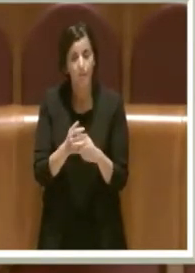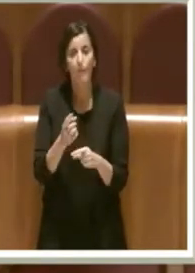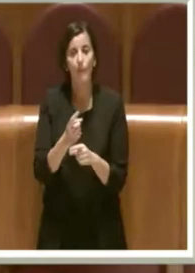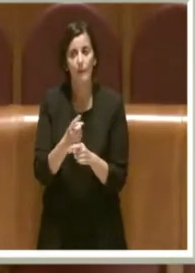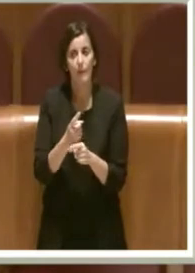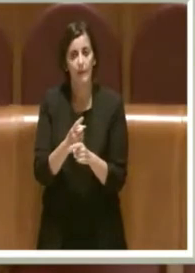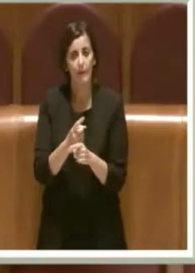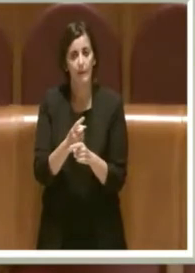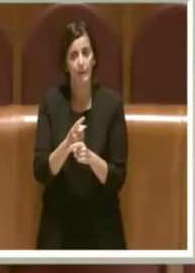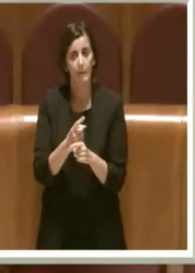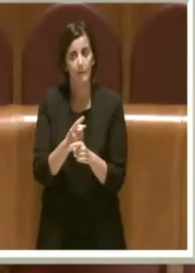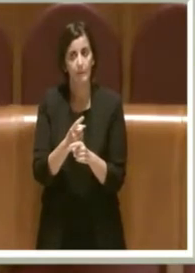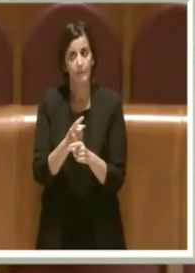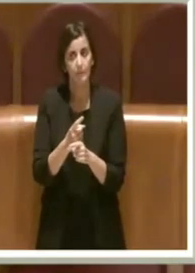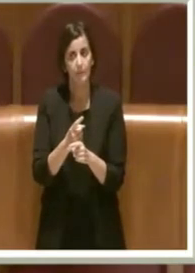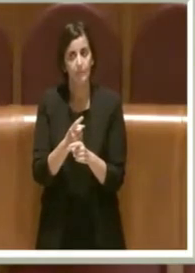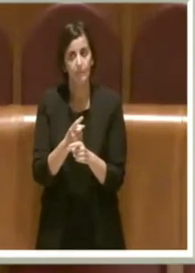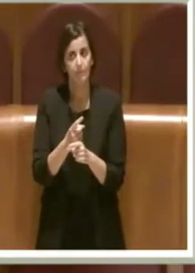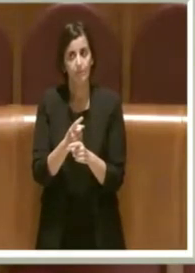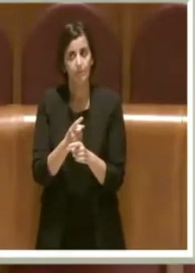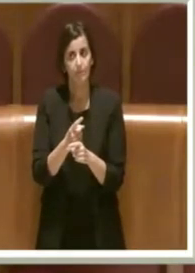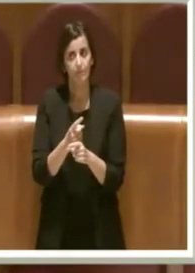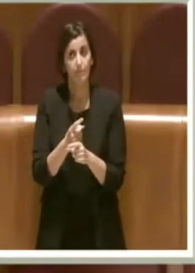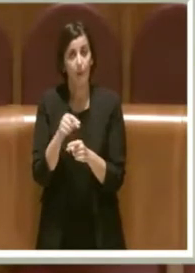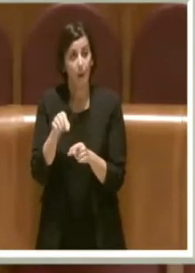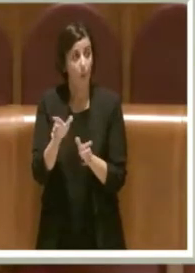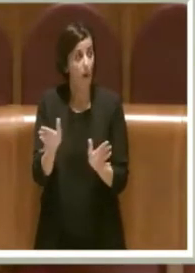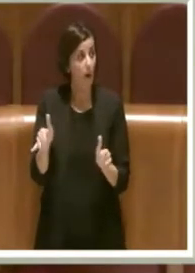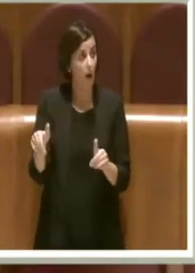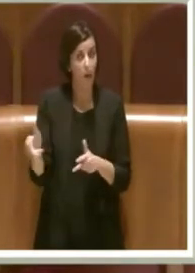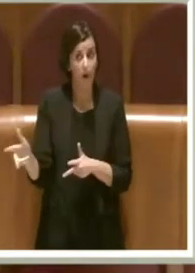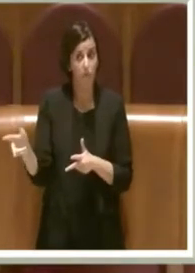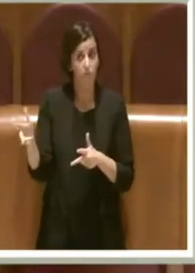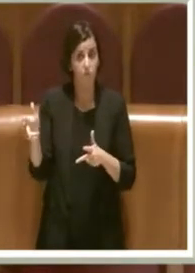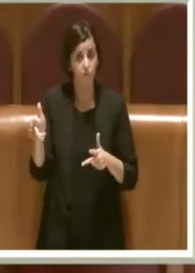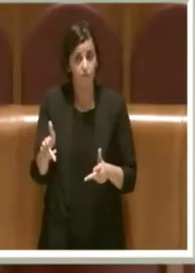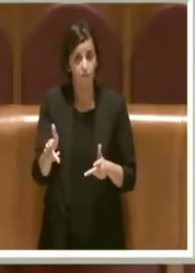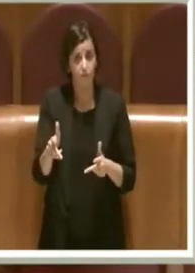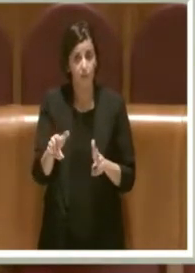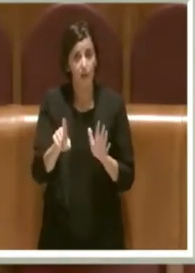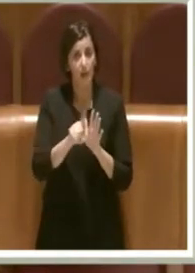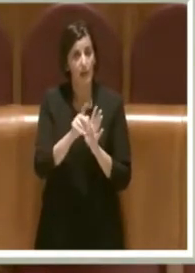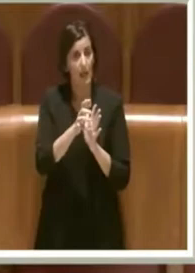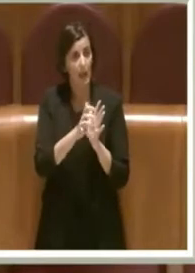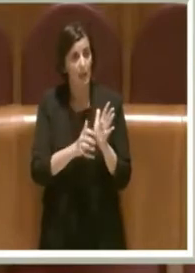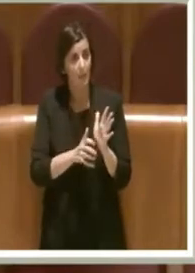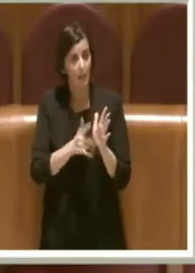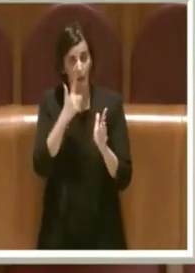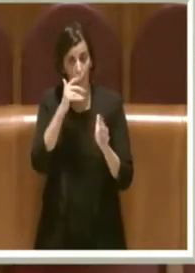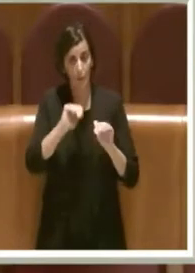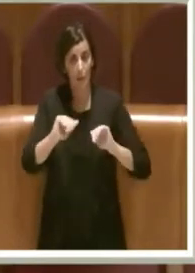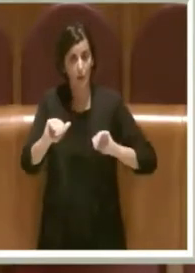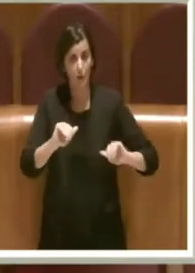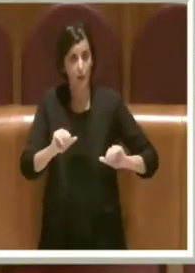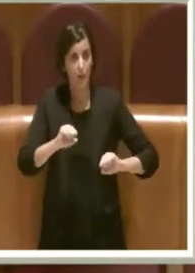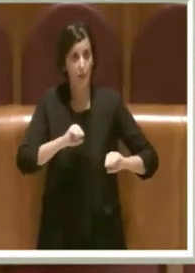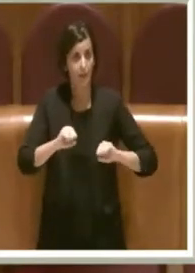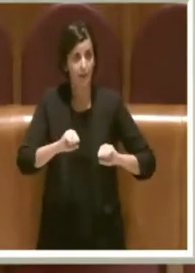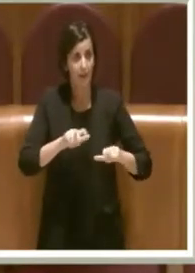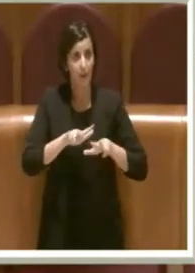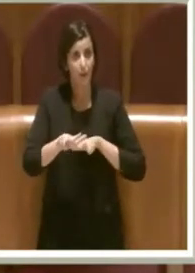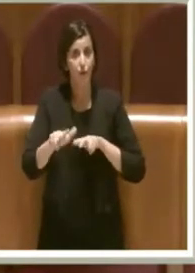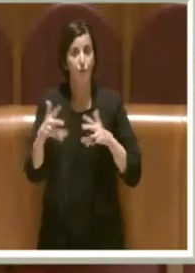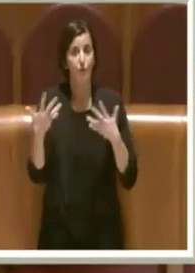stralciare, portare qui in aula la delibera sul decentramento amministrativo del decimo municipio.